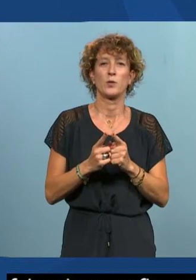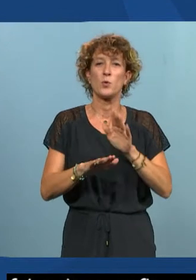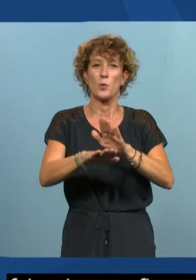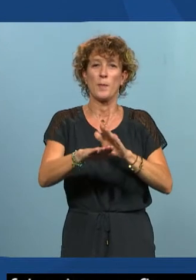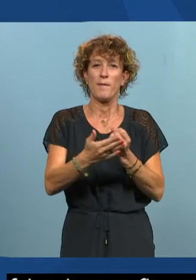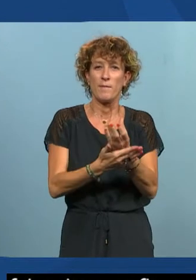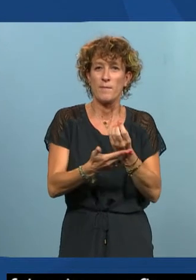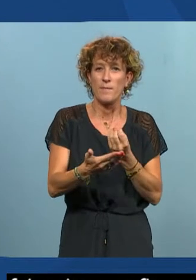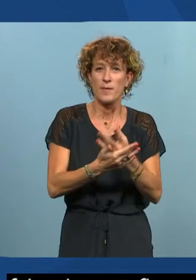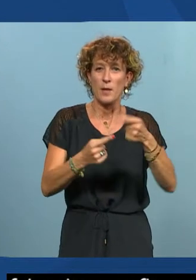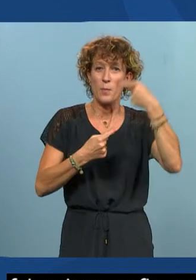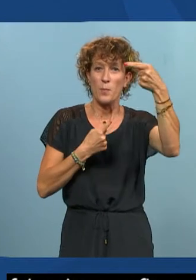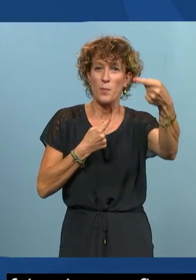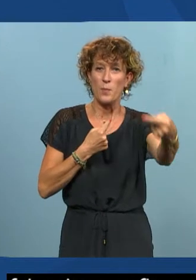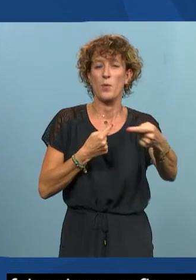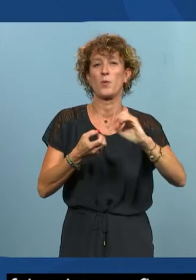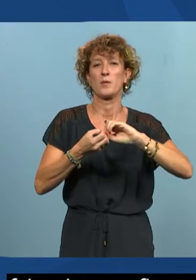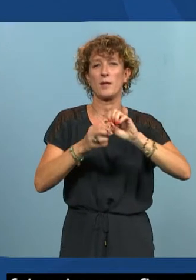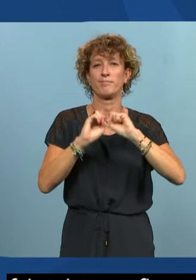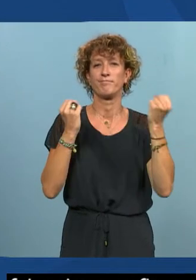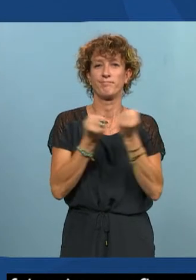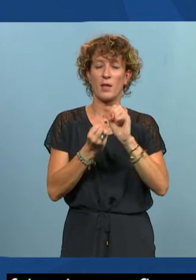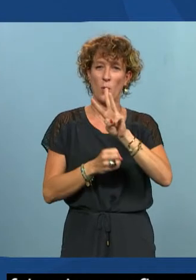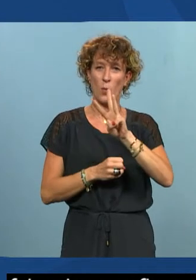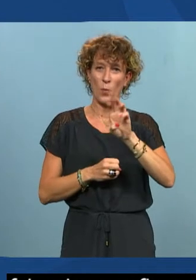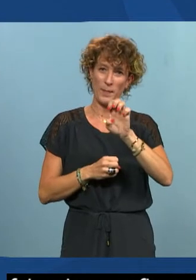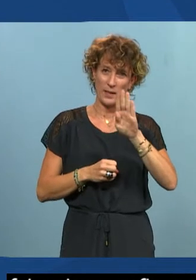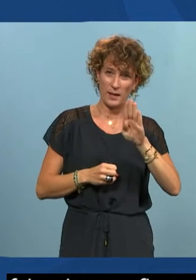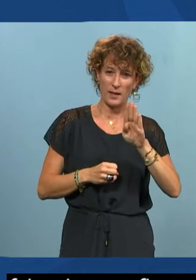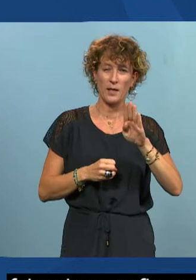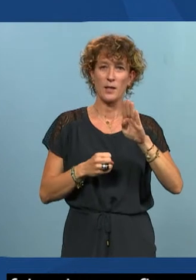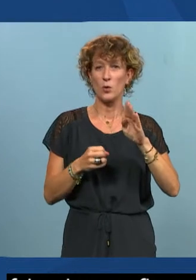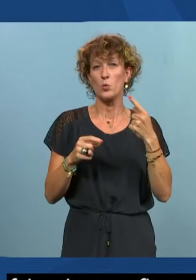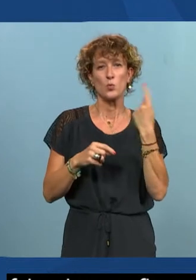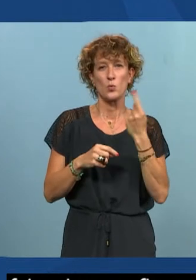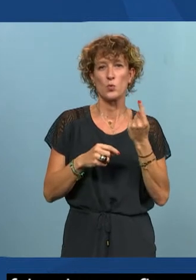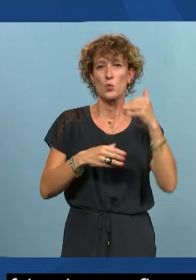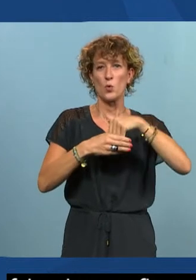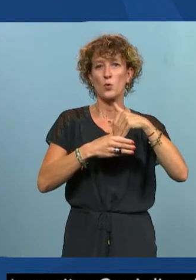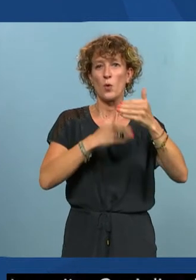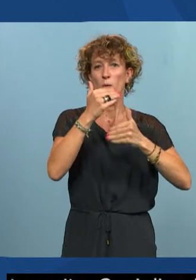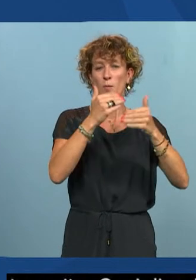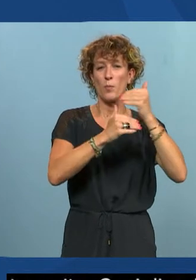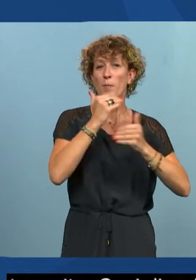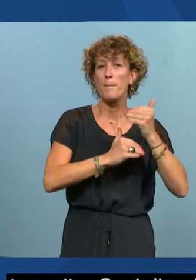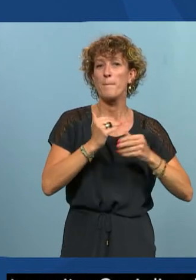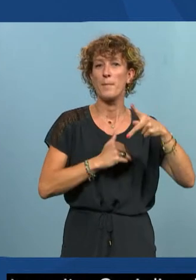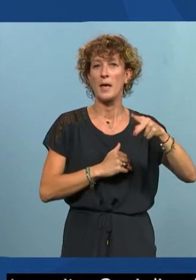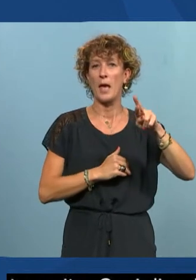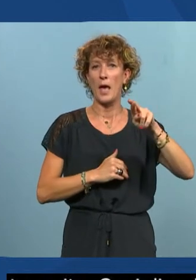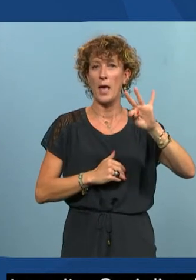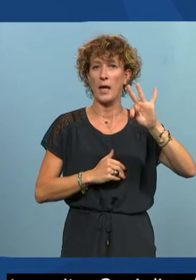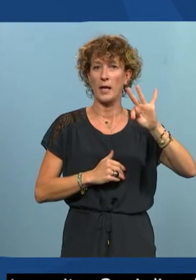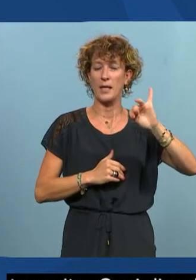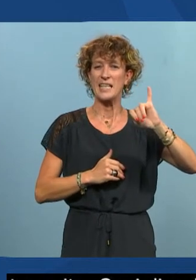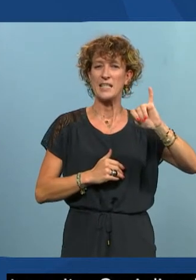2022. Ce sera toujours dans le cadre du PRITH et ce sera le webinaire sur le FALC